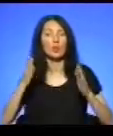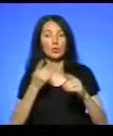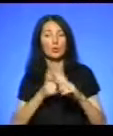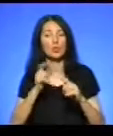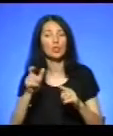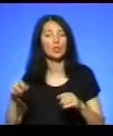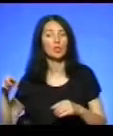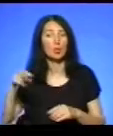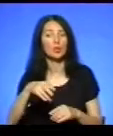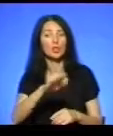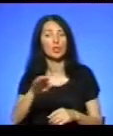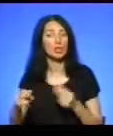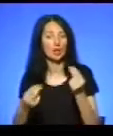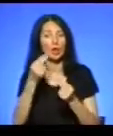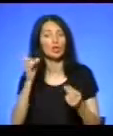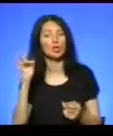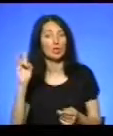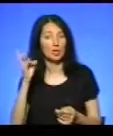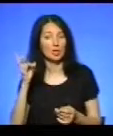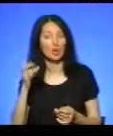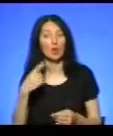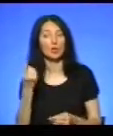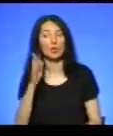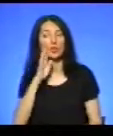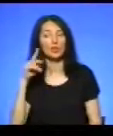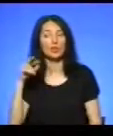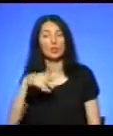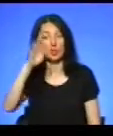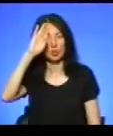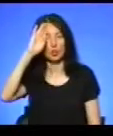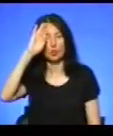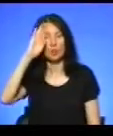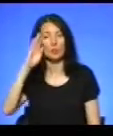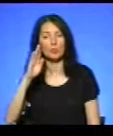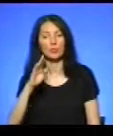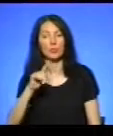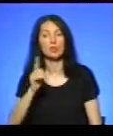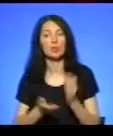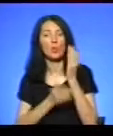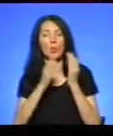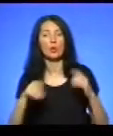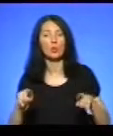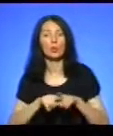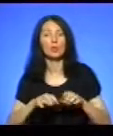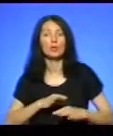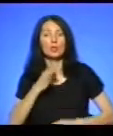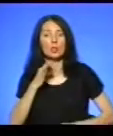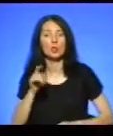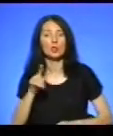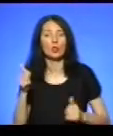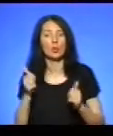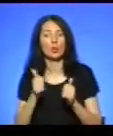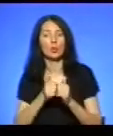діти грають, неділя йдуть. Одна дівчина йшла з пацаном із парку, вона так настрашилася, що під тим